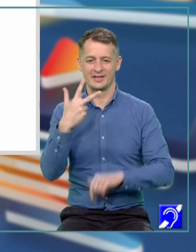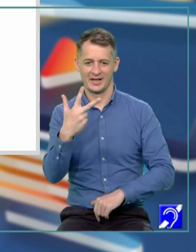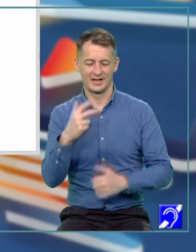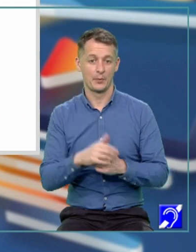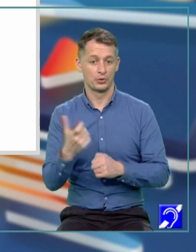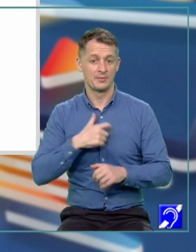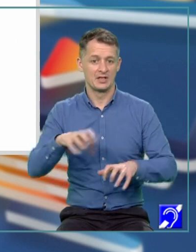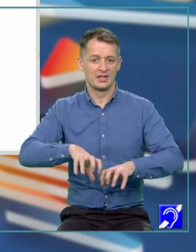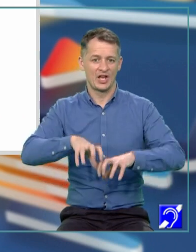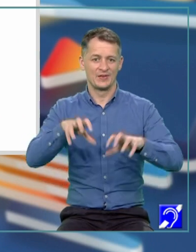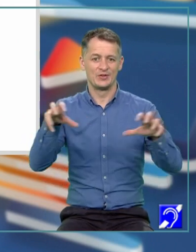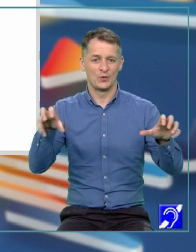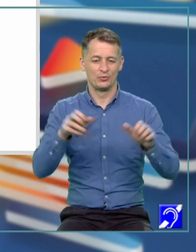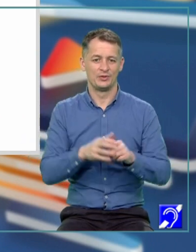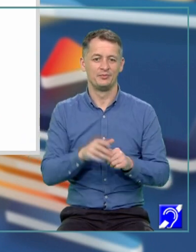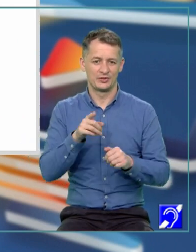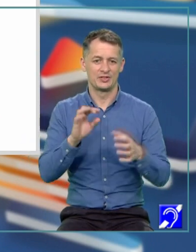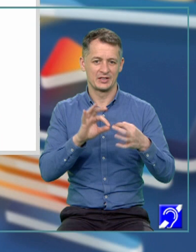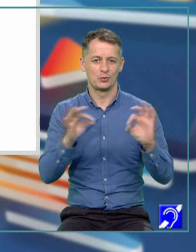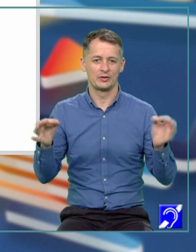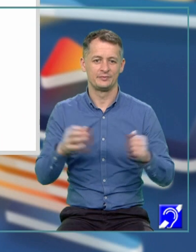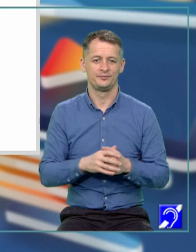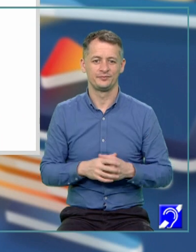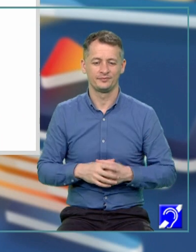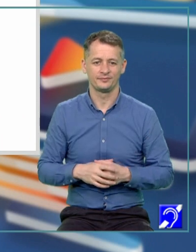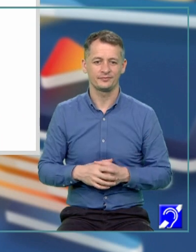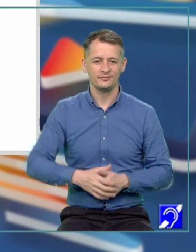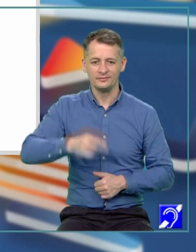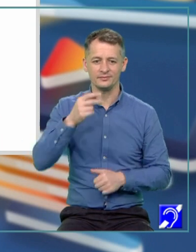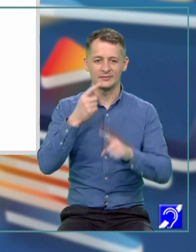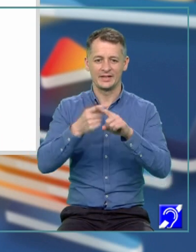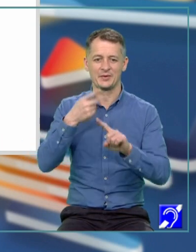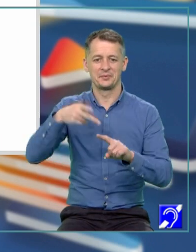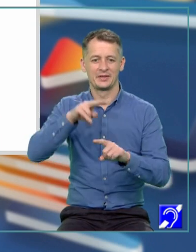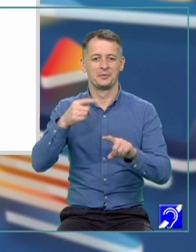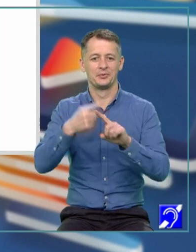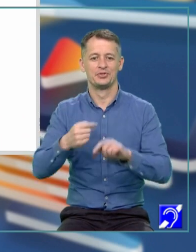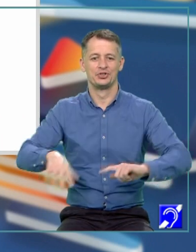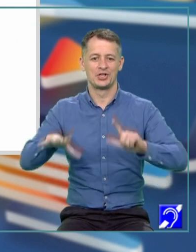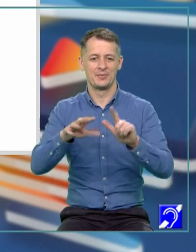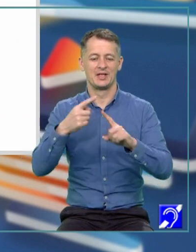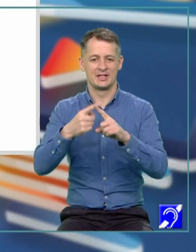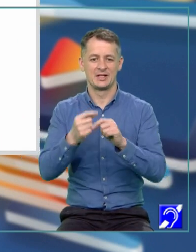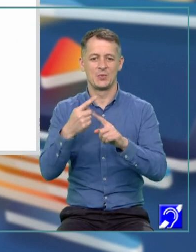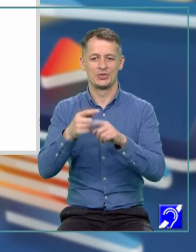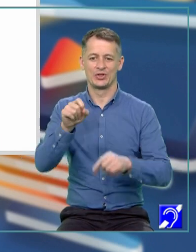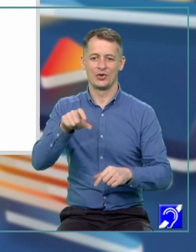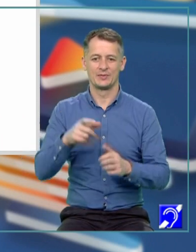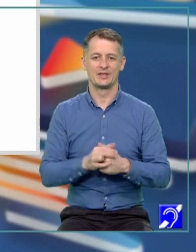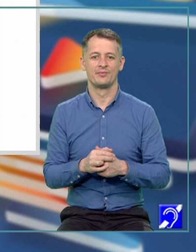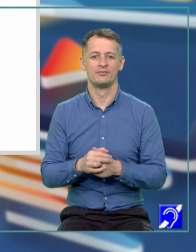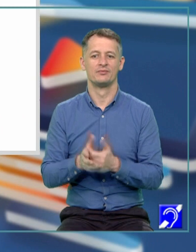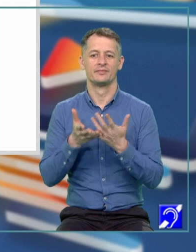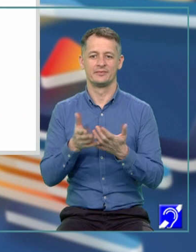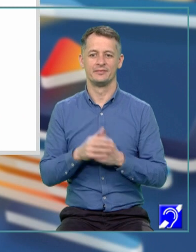descompunem această ecuație, x pătrat plus 7x plus 12, ca